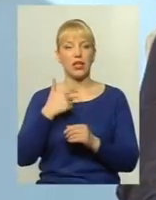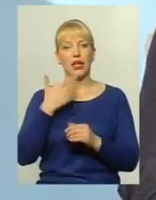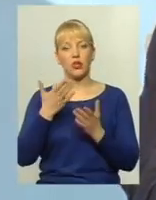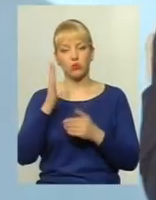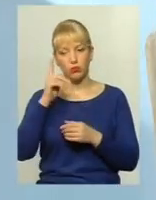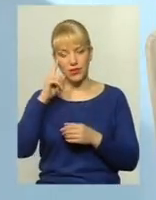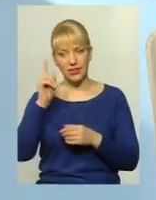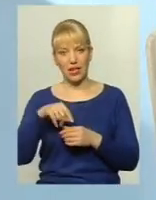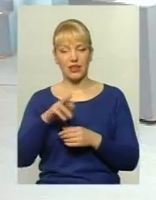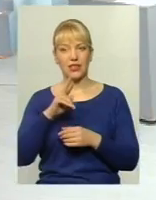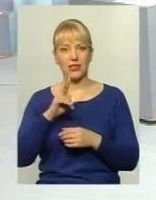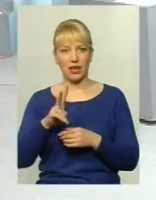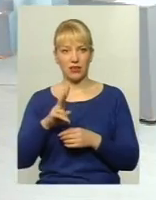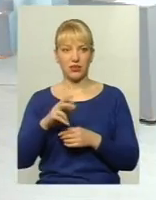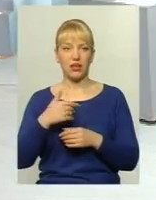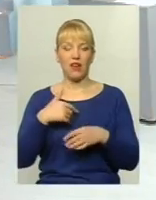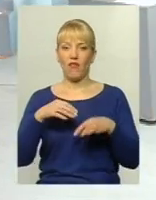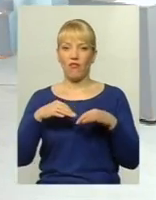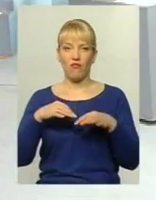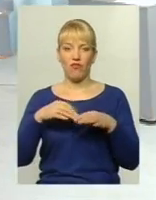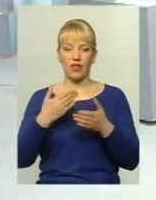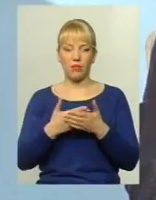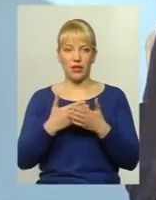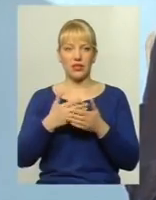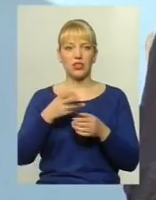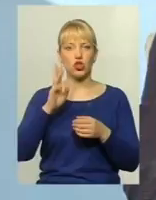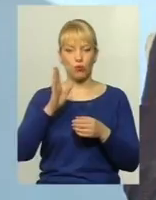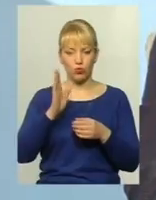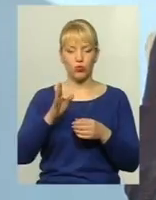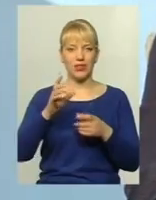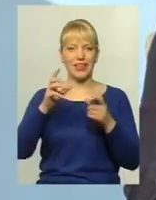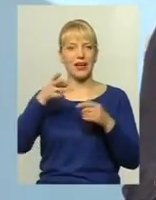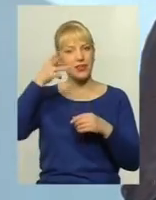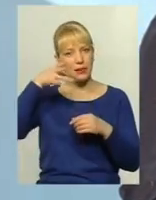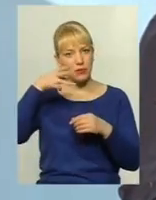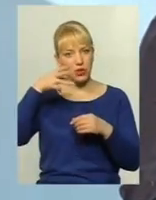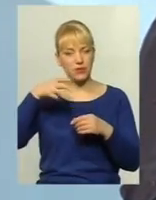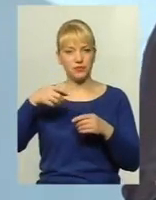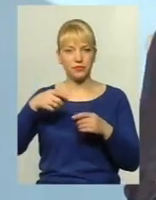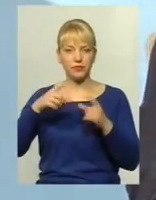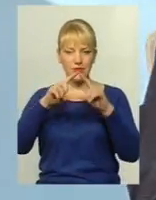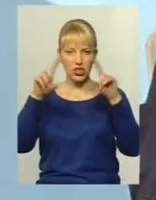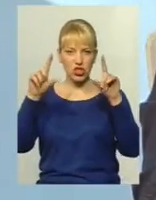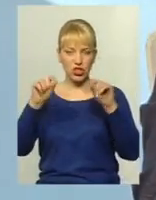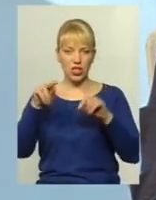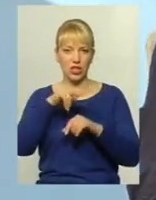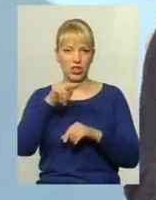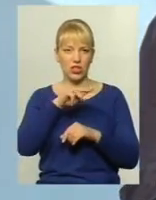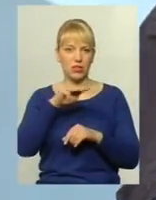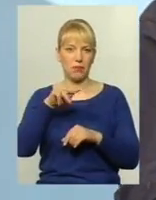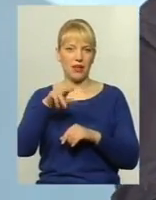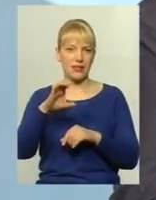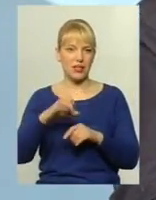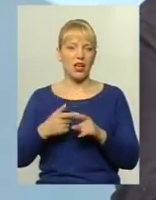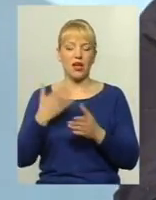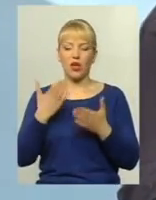як... Знаю, що влада впроваджує систему GPS-навігації. Це доречно. Але на сьогоднішній день, не маючи транспортних розв